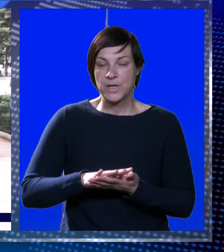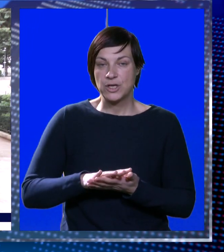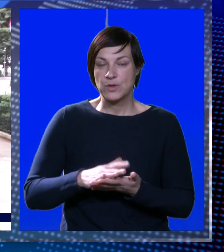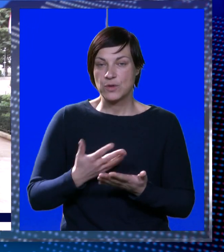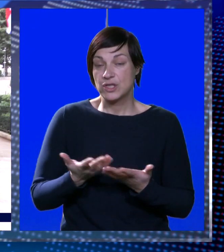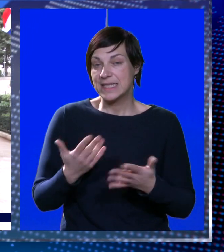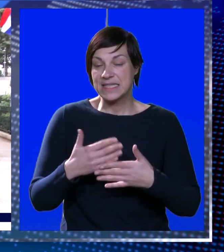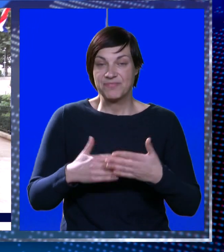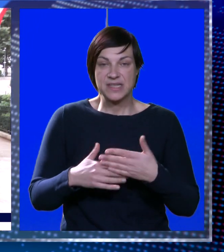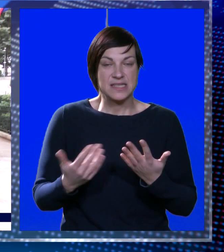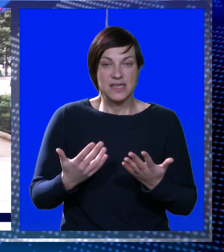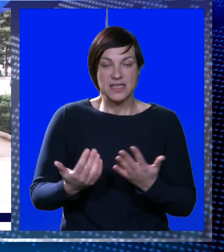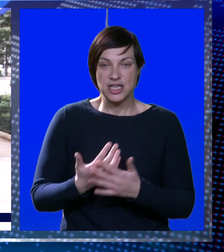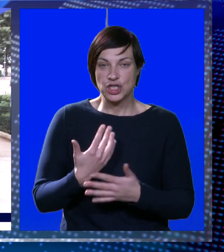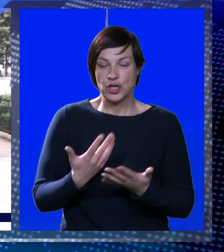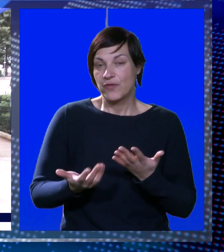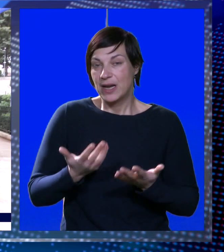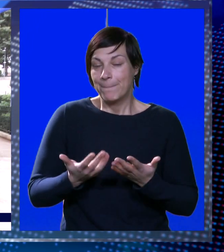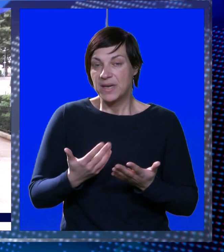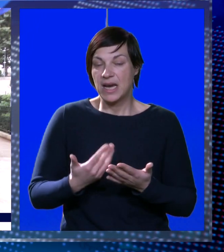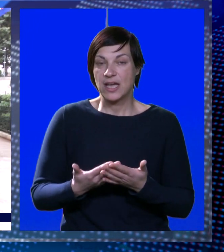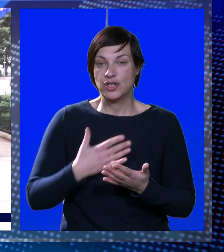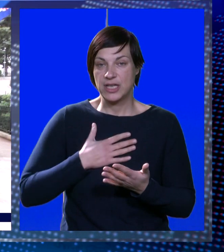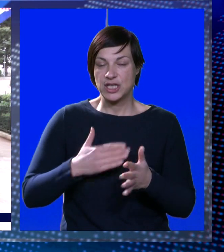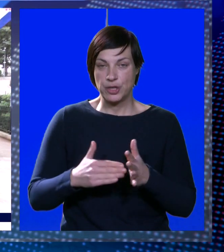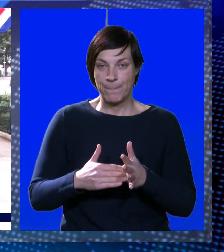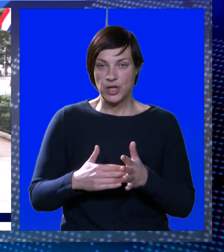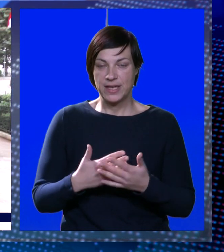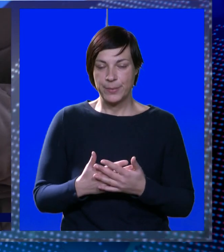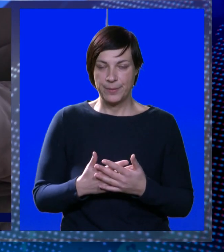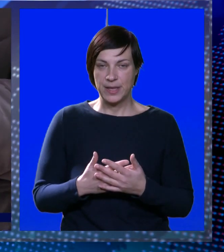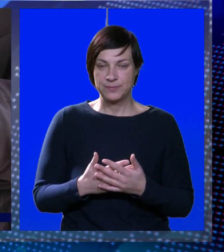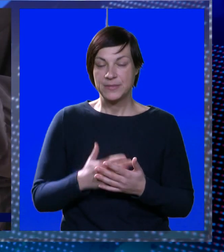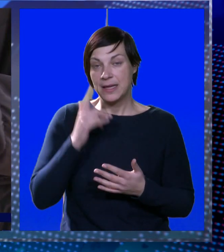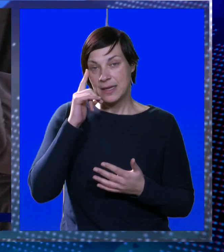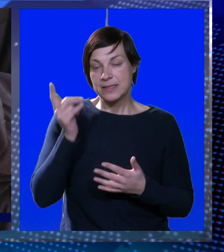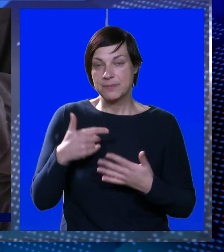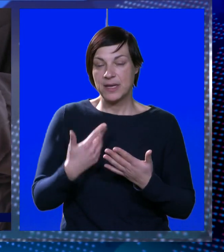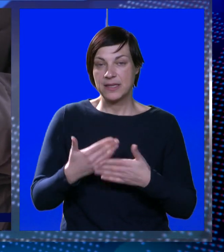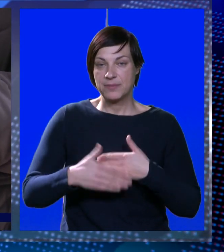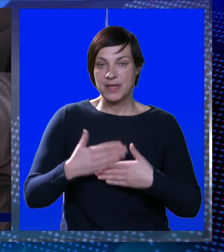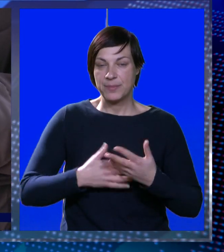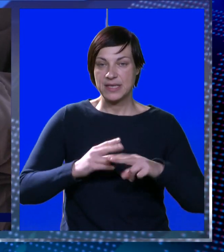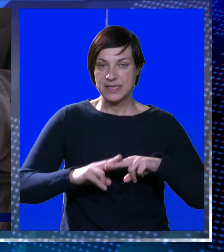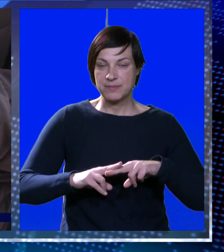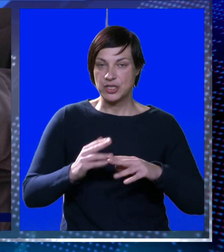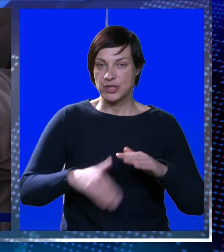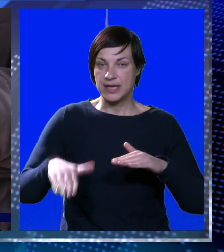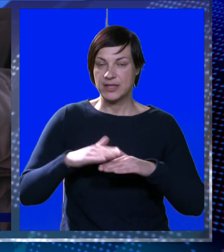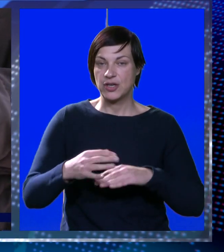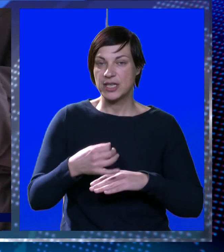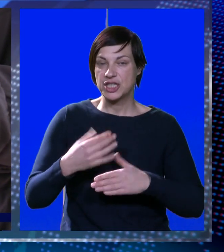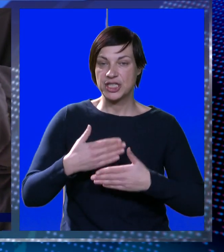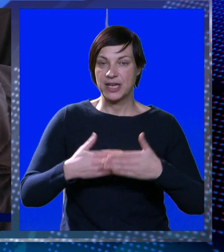eventualno se izgradi nešto ili prilagodi našim potrebama. Smatra kako bi između ostalog